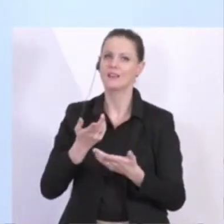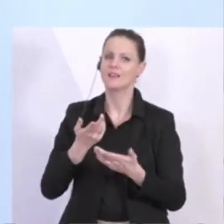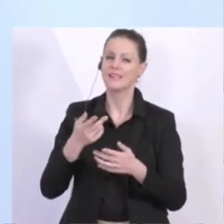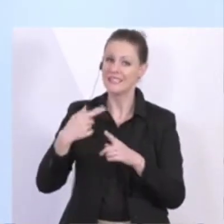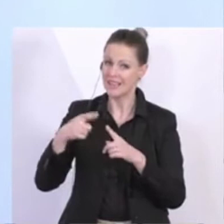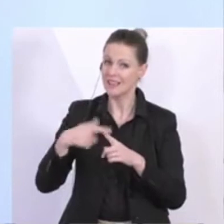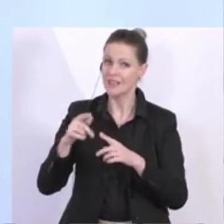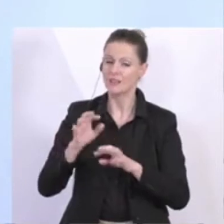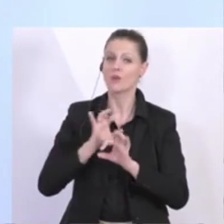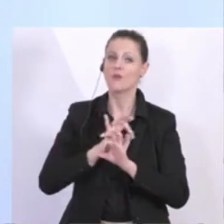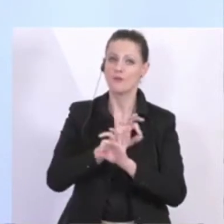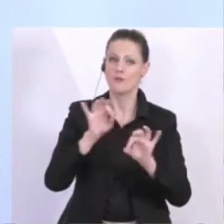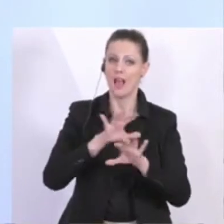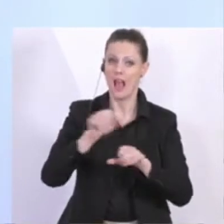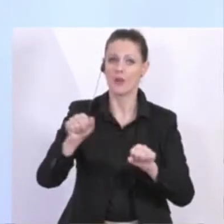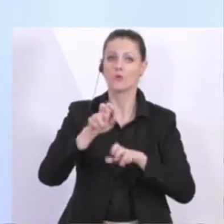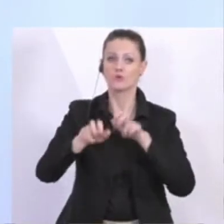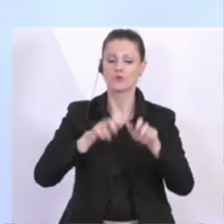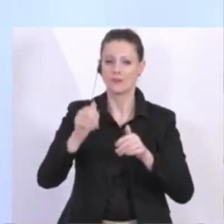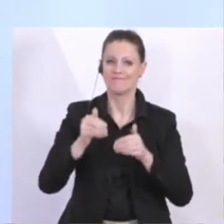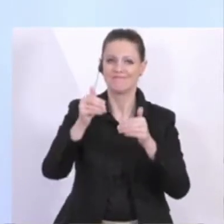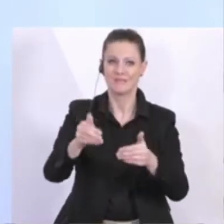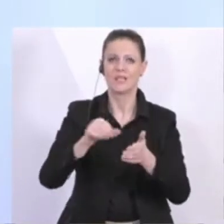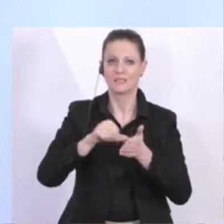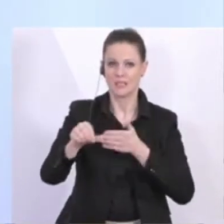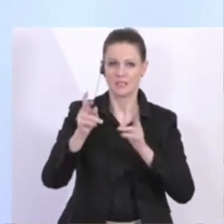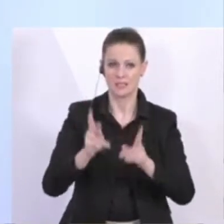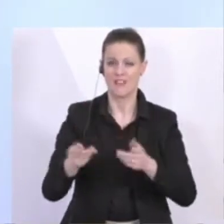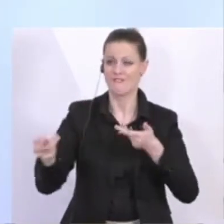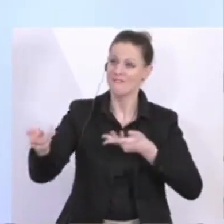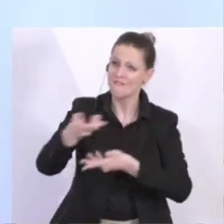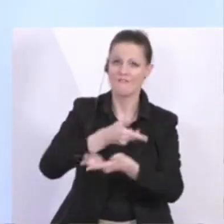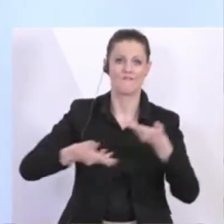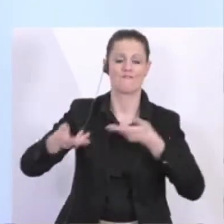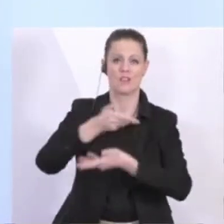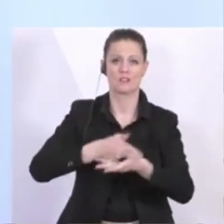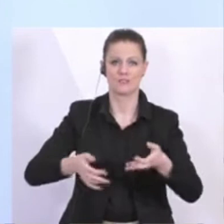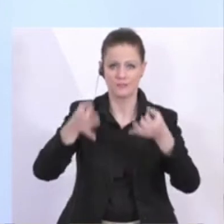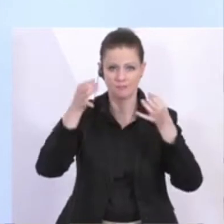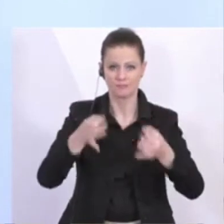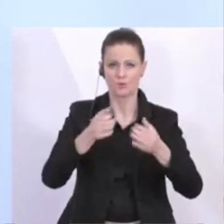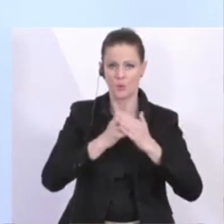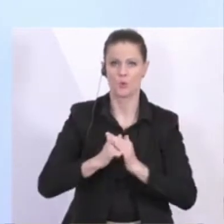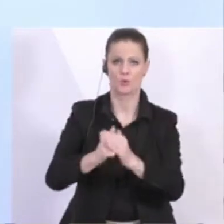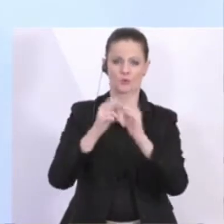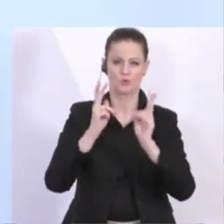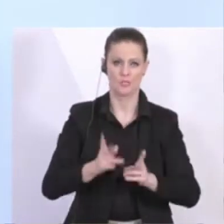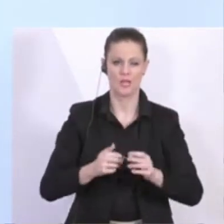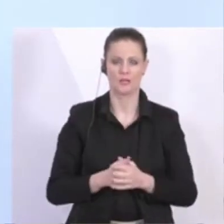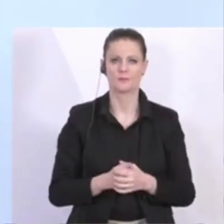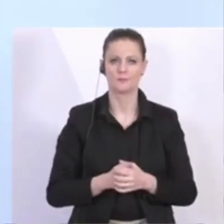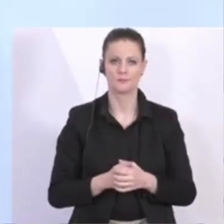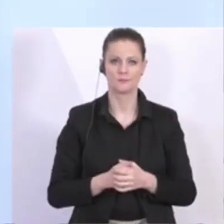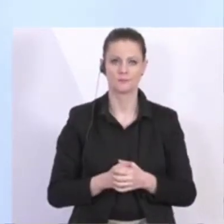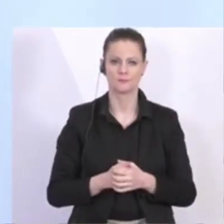und Steuerstundungen, um die Wirtschaft flächendeckend breit zu unterstützen. Wir sind darüber hinaus natürlich